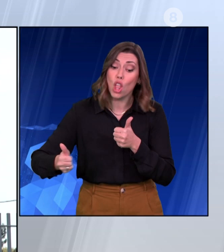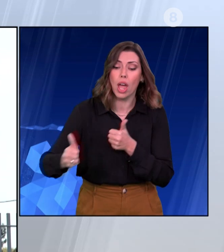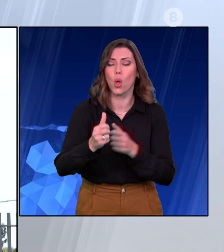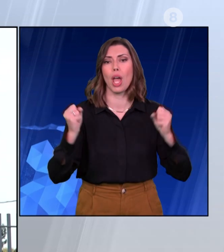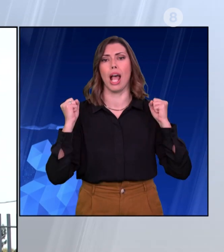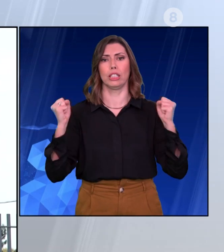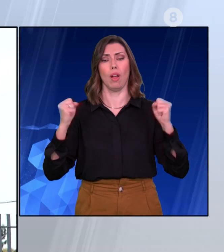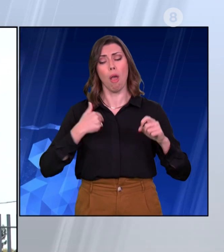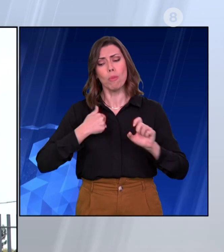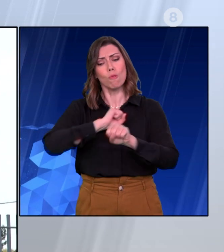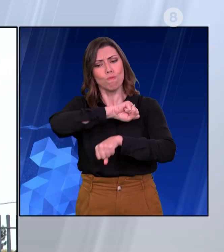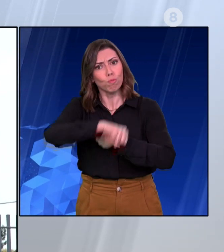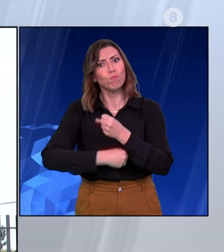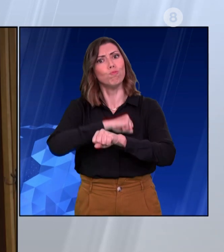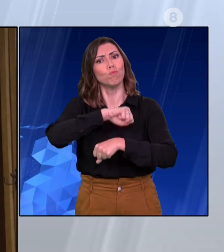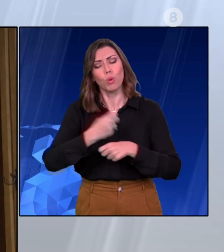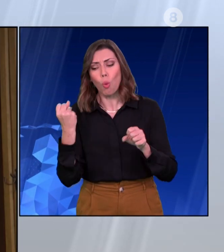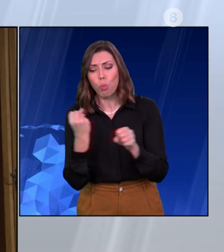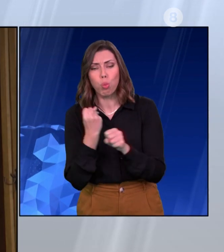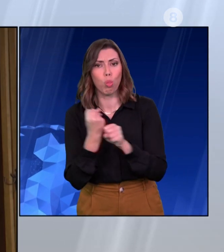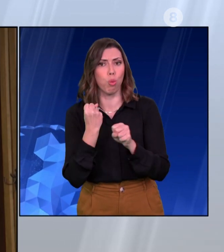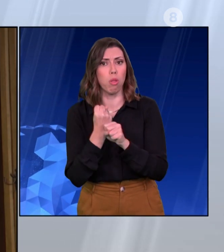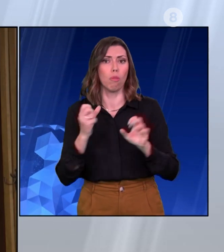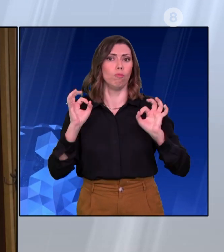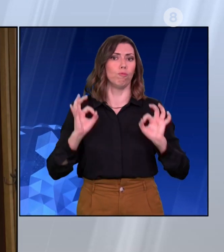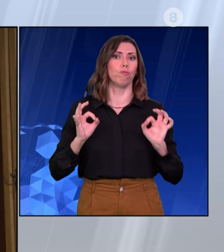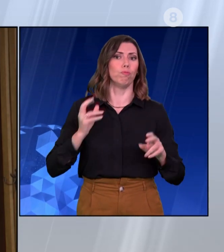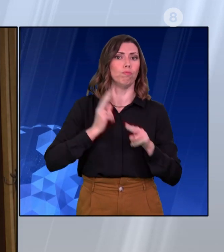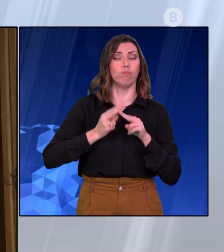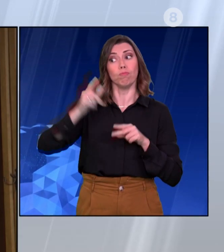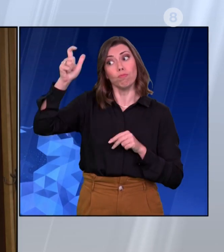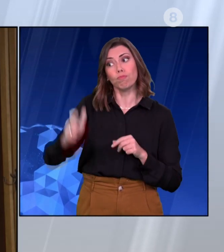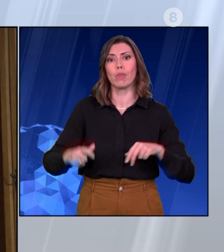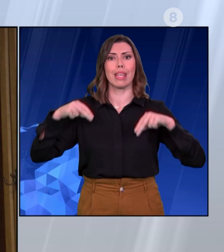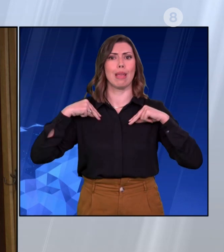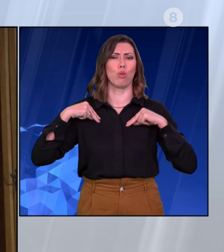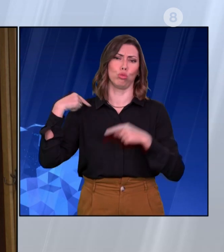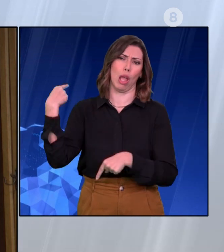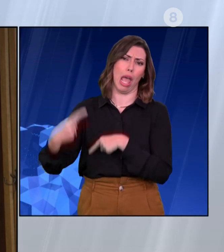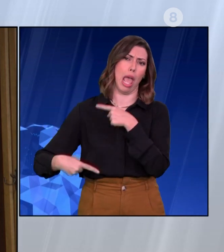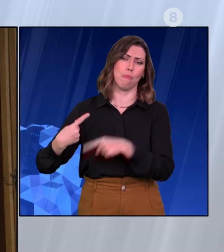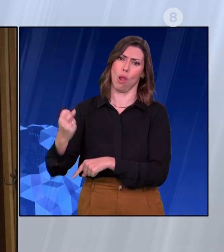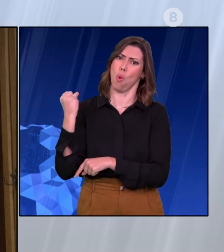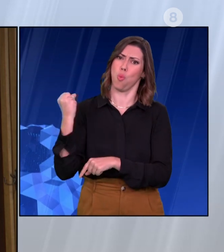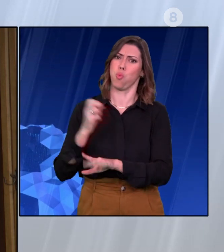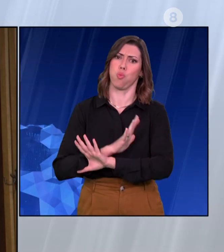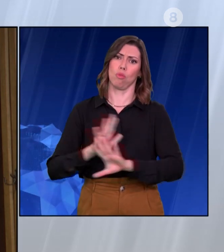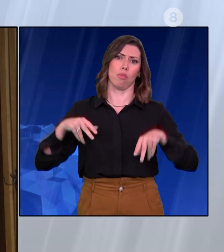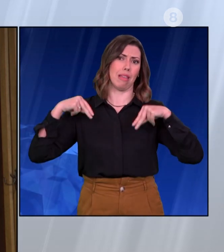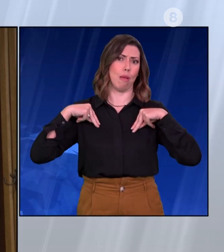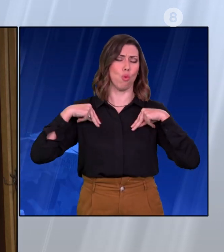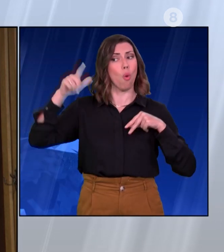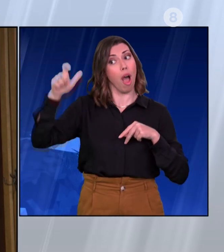κάνουμε το γεγονός ότι εκεί θα είναι και ένας υπουργός ο οποίος γνωρίζει καλά το Υπουργείο. Αυτό θα συμβάλλει πολύ ώστε να